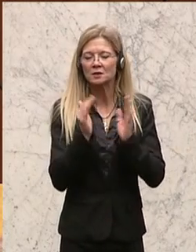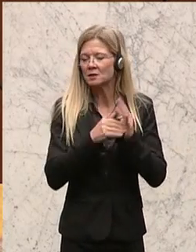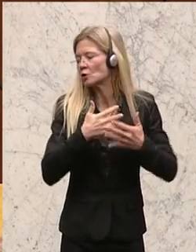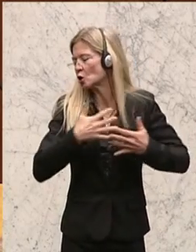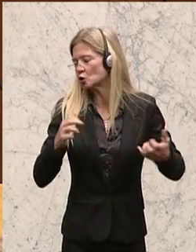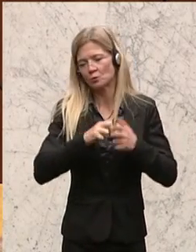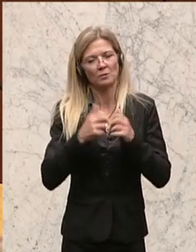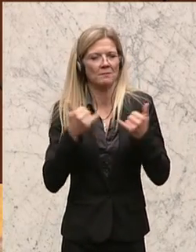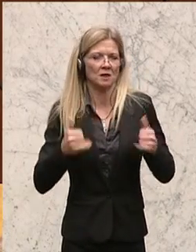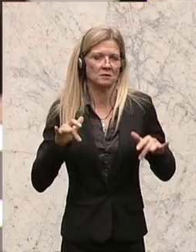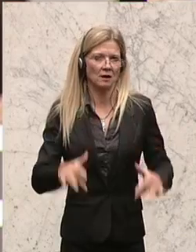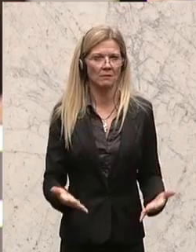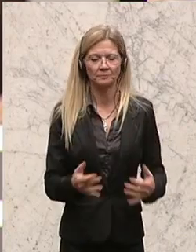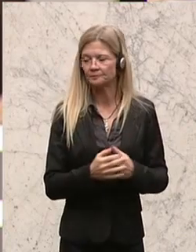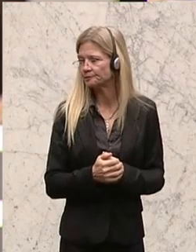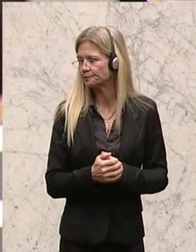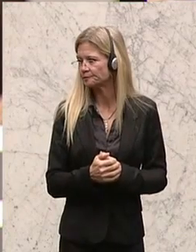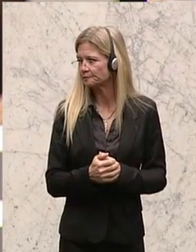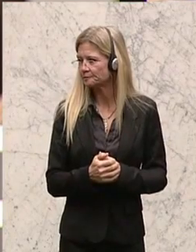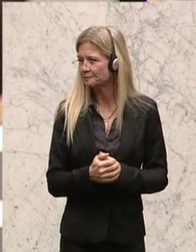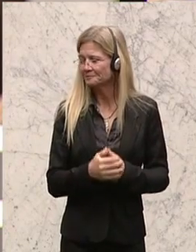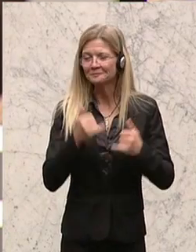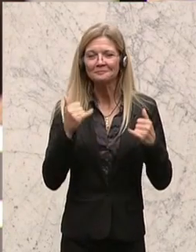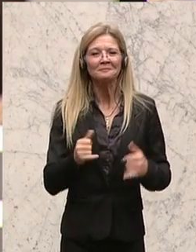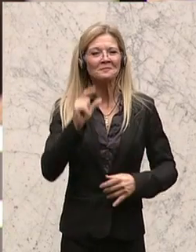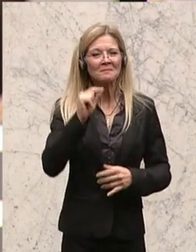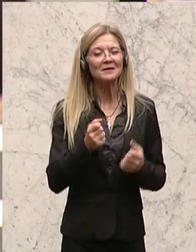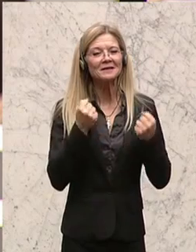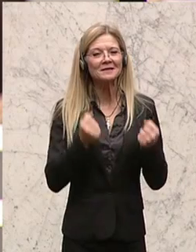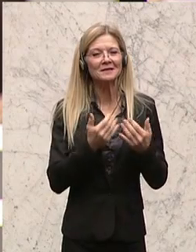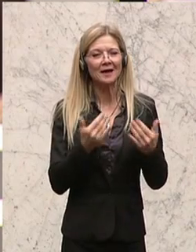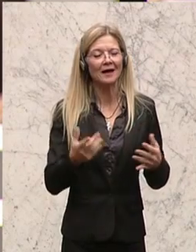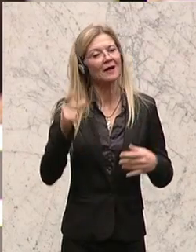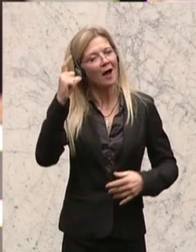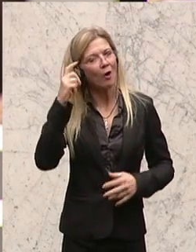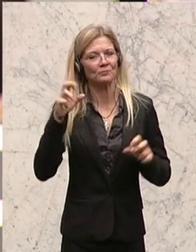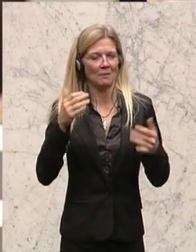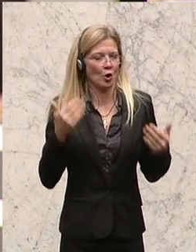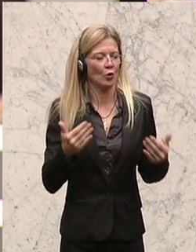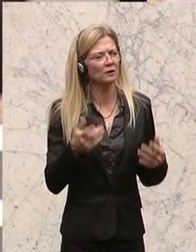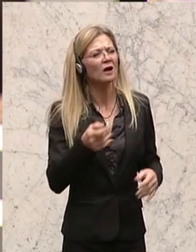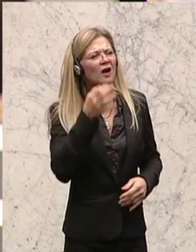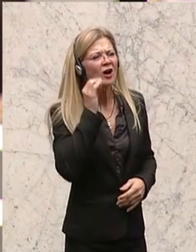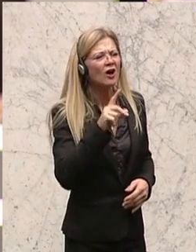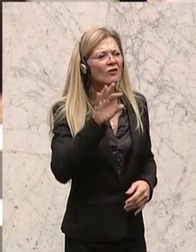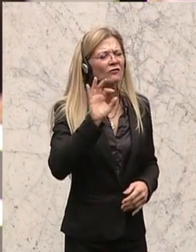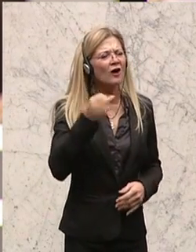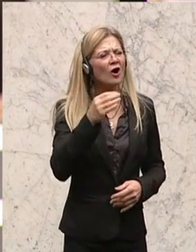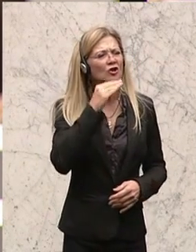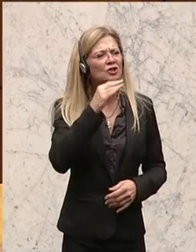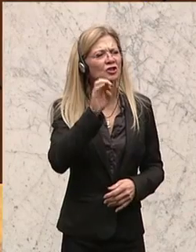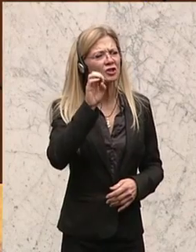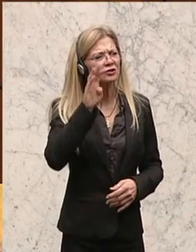steht. Komme ich jetzt zur Mindestsicherung, dem eigentlichen Hauptthema heute, Frau Schwendner, ganz kurz an Sie